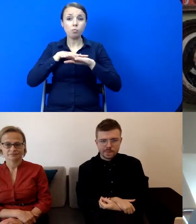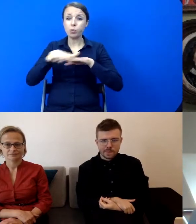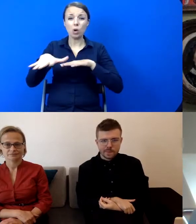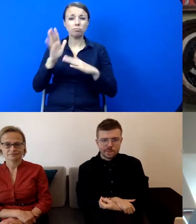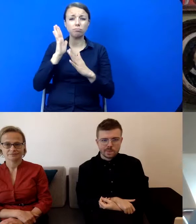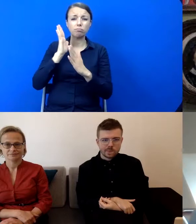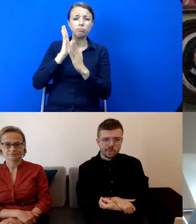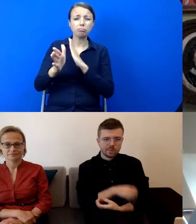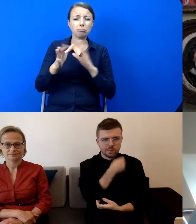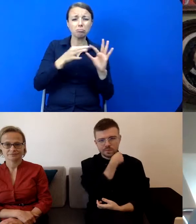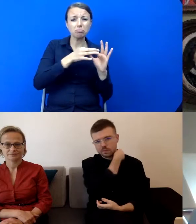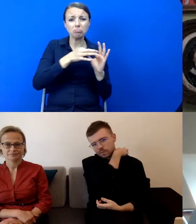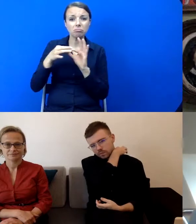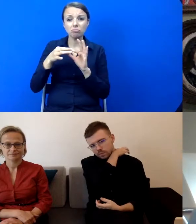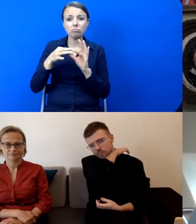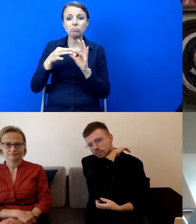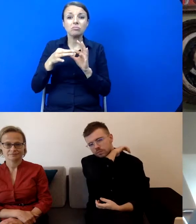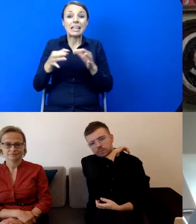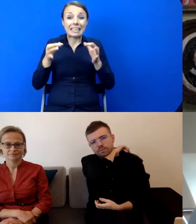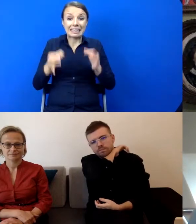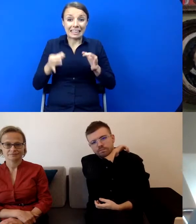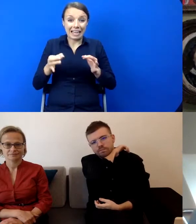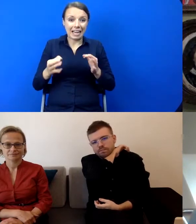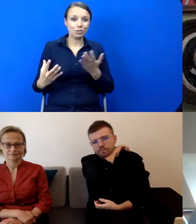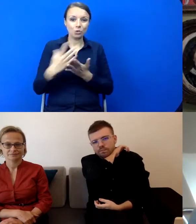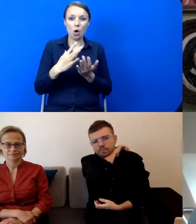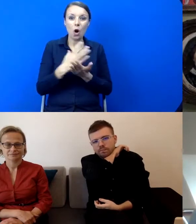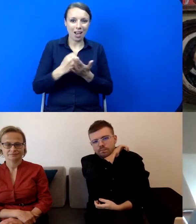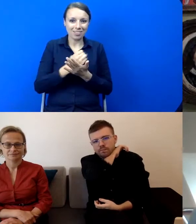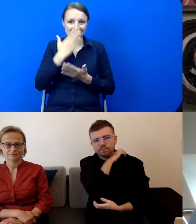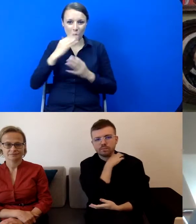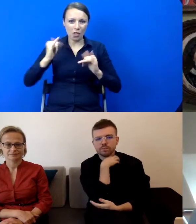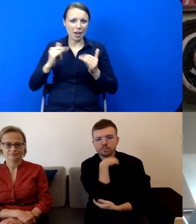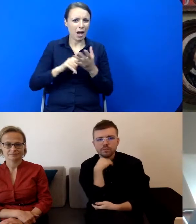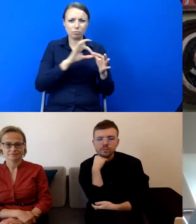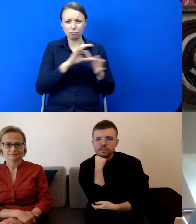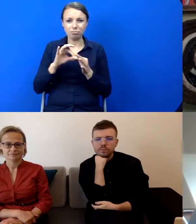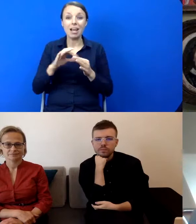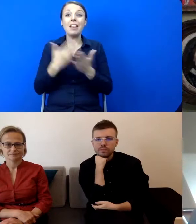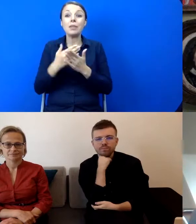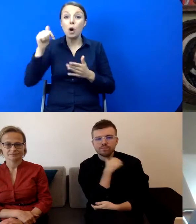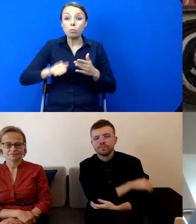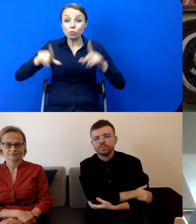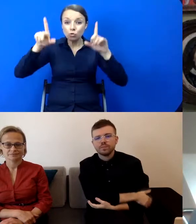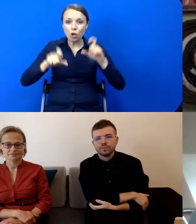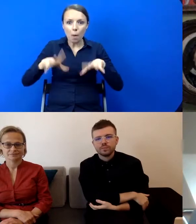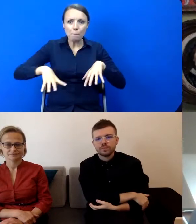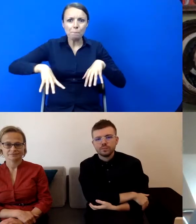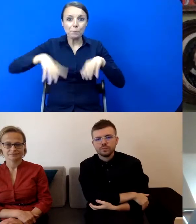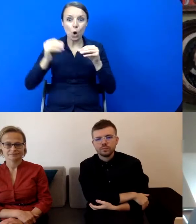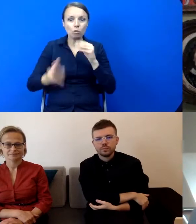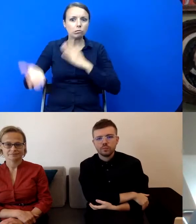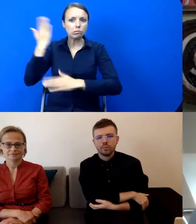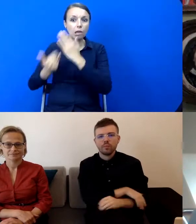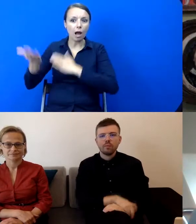na kształt obecnej kolekcji. Stąd muszę właśnie zacząć od samego początku, czyli od